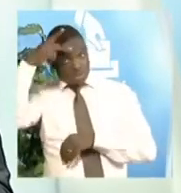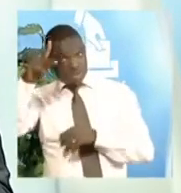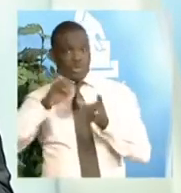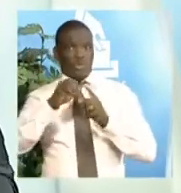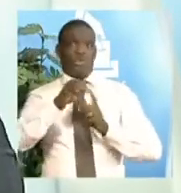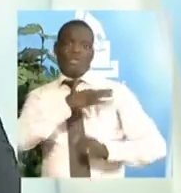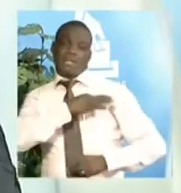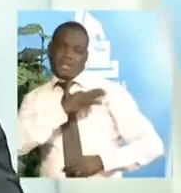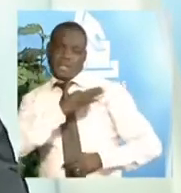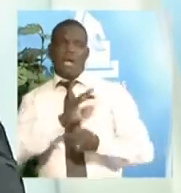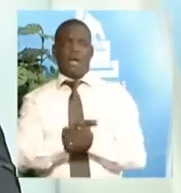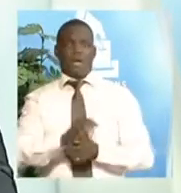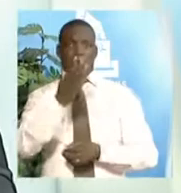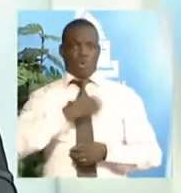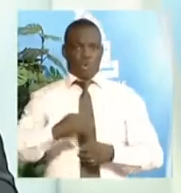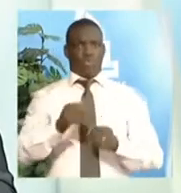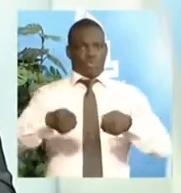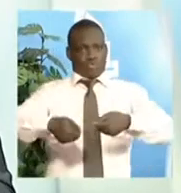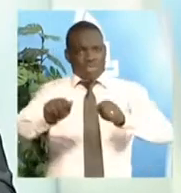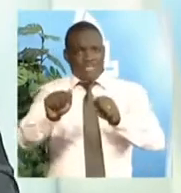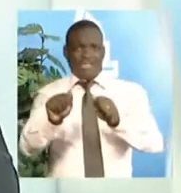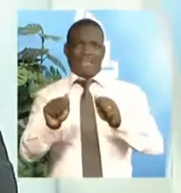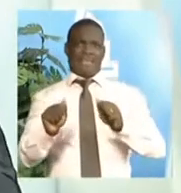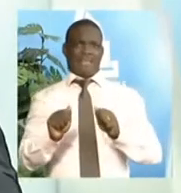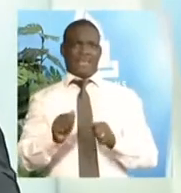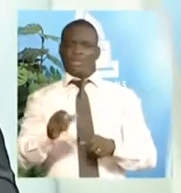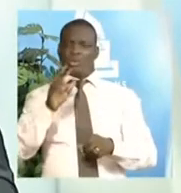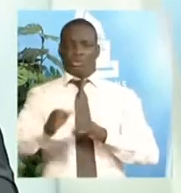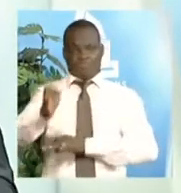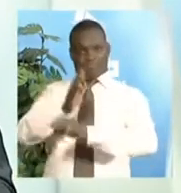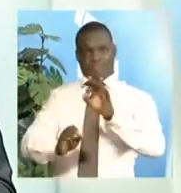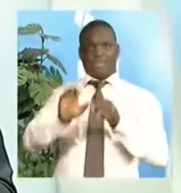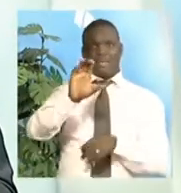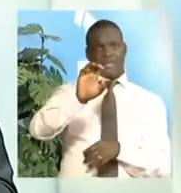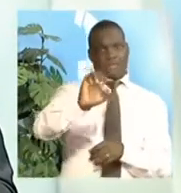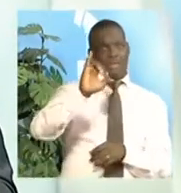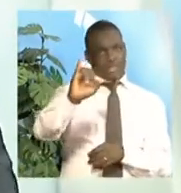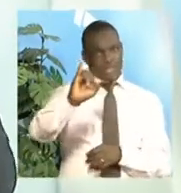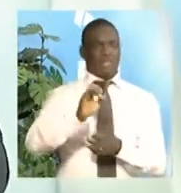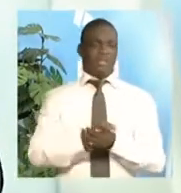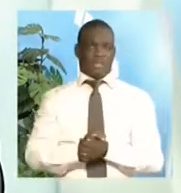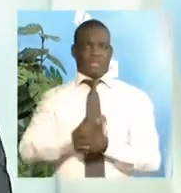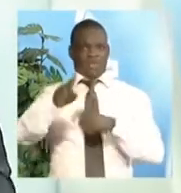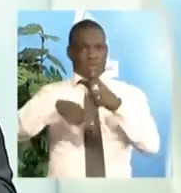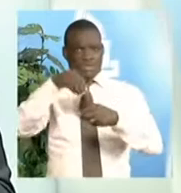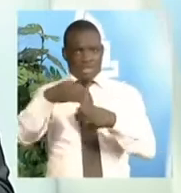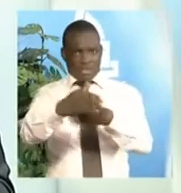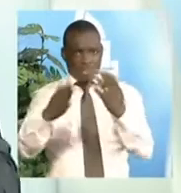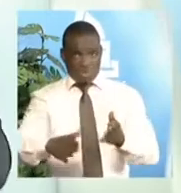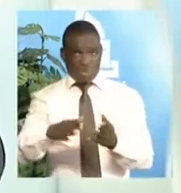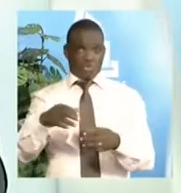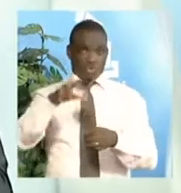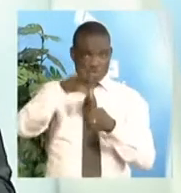qui se sont autorisés au mépris de la loi de se substituer à la Commission électorale indépendante en allant dans les bureaux de vote